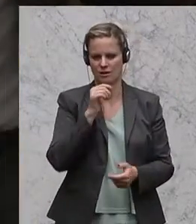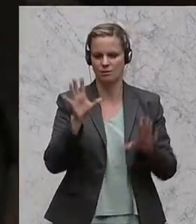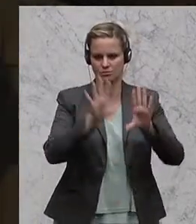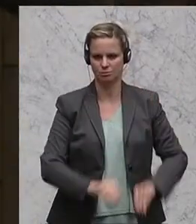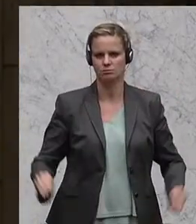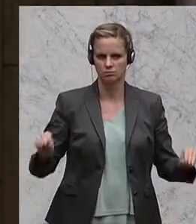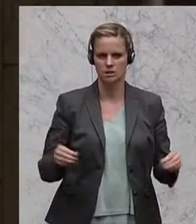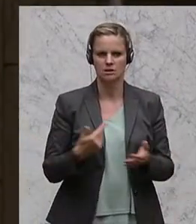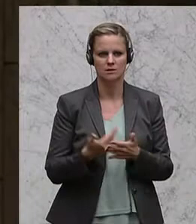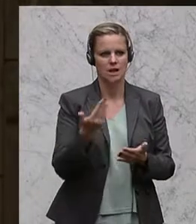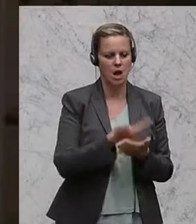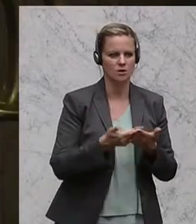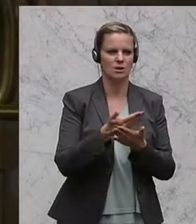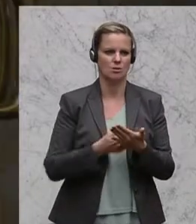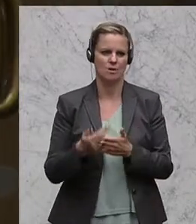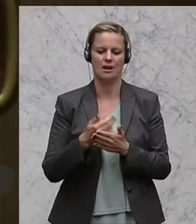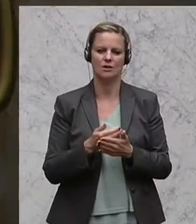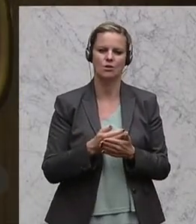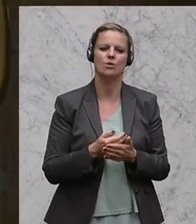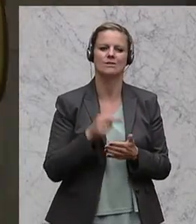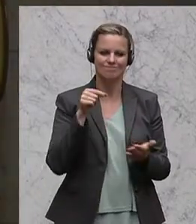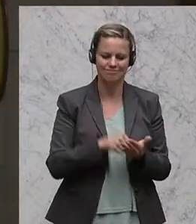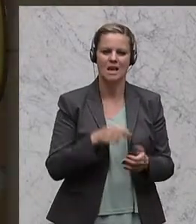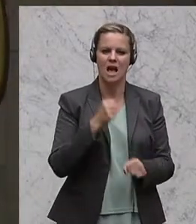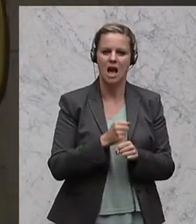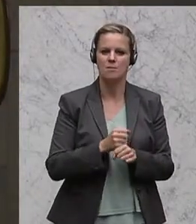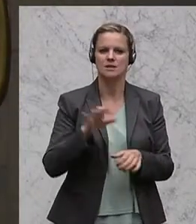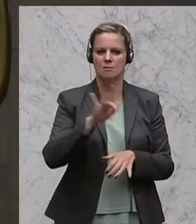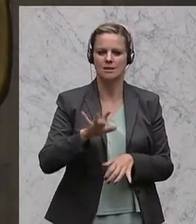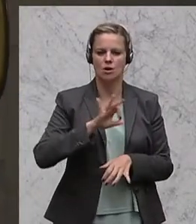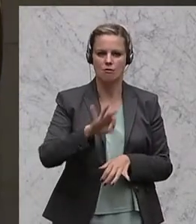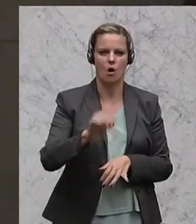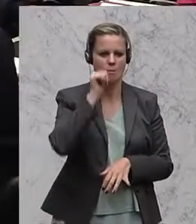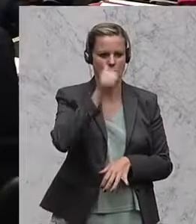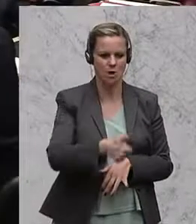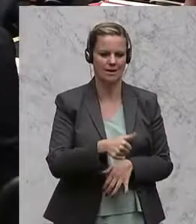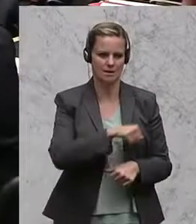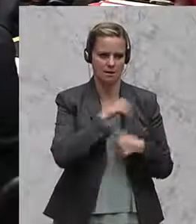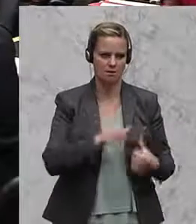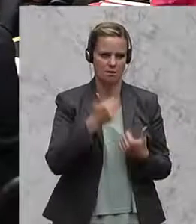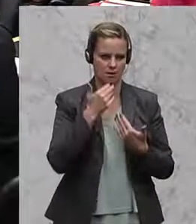glaube, Ausbildung und Bildung sind Arbeitsplätze von morgen. Herzlichen Dank. Applaus Vielen Dank.